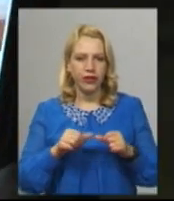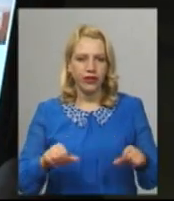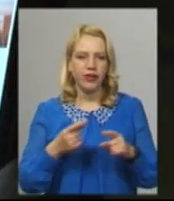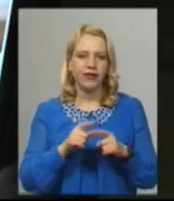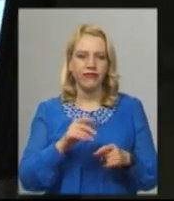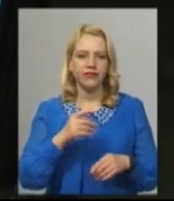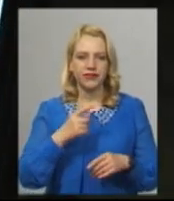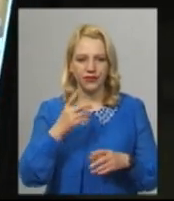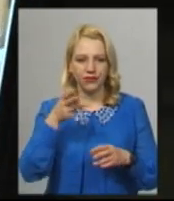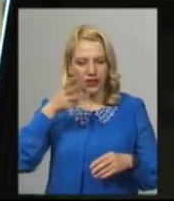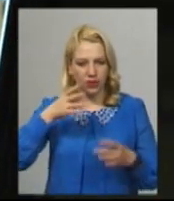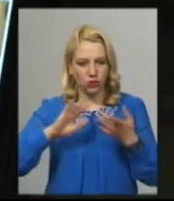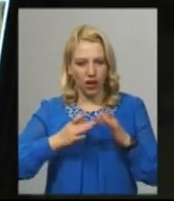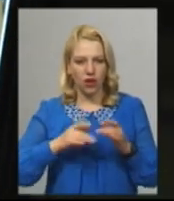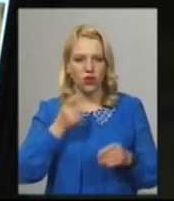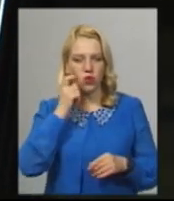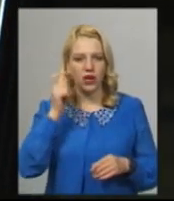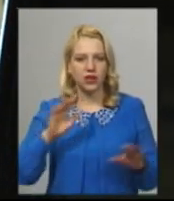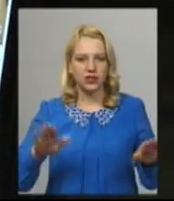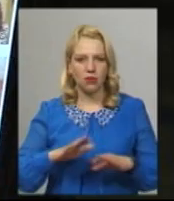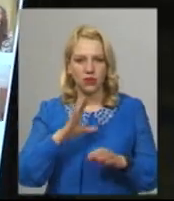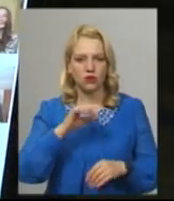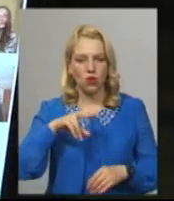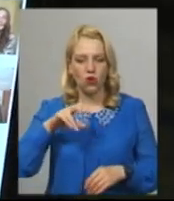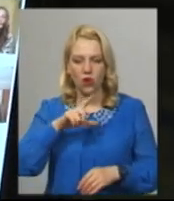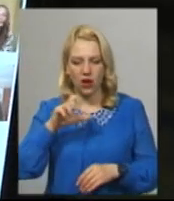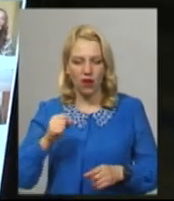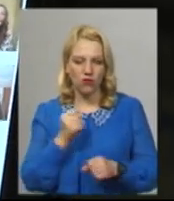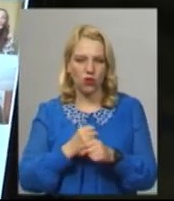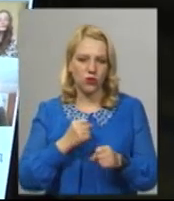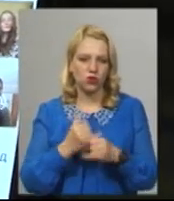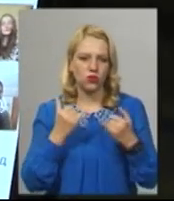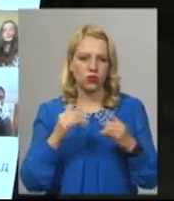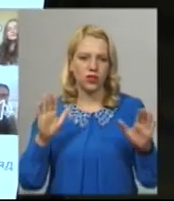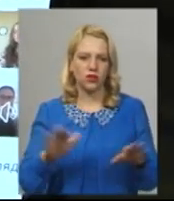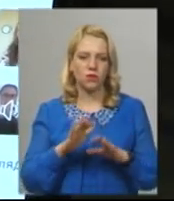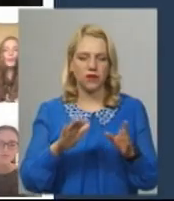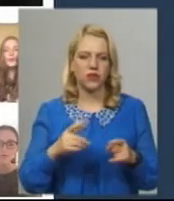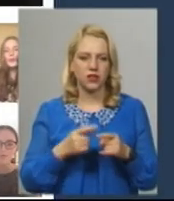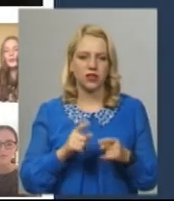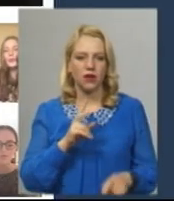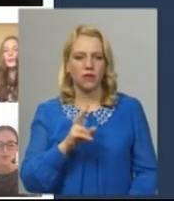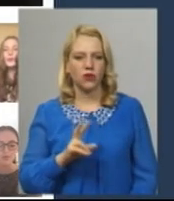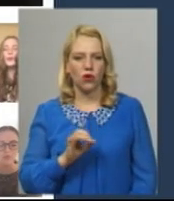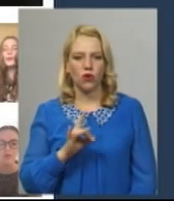виконує українську народну пісню «Солоха» в обробці сучасного композитора і співачки Ольги Токар та Андрія Папруги